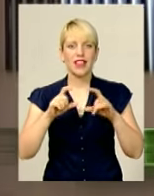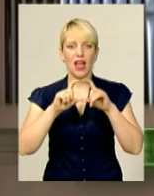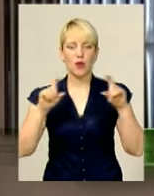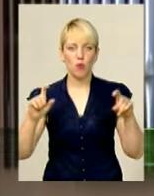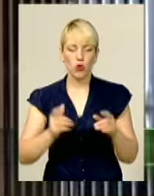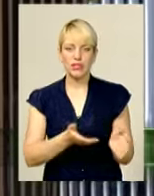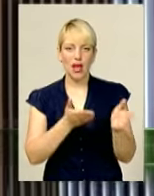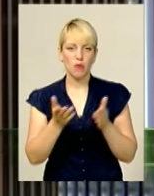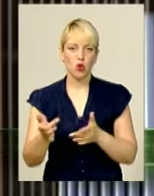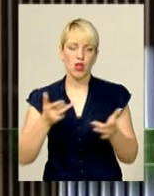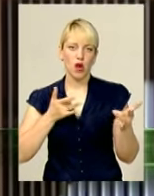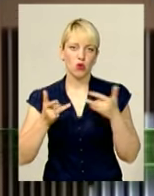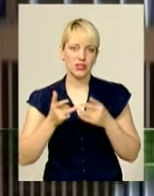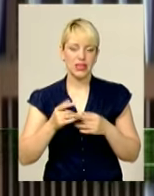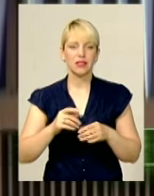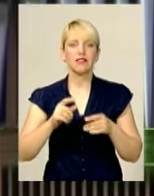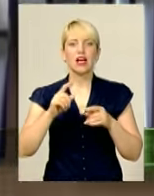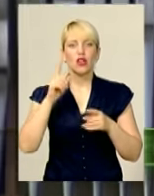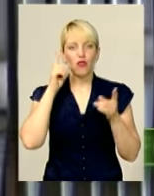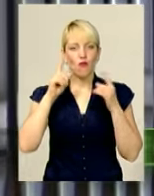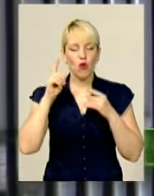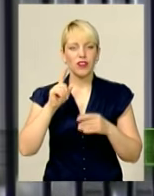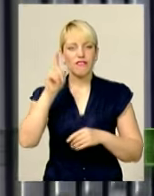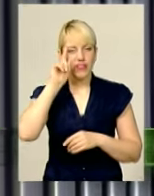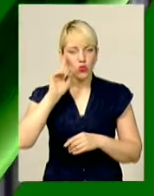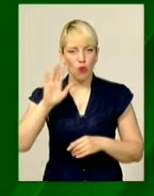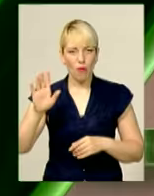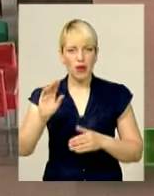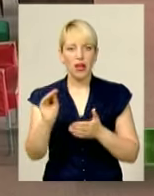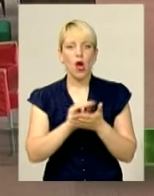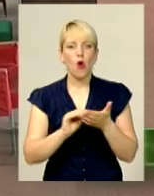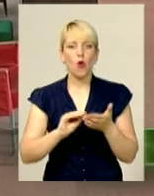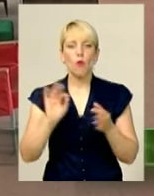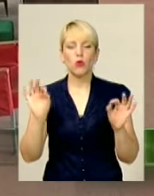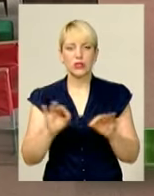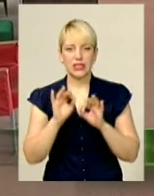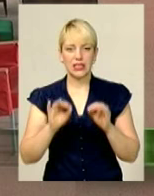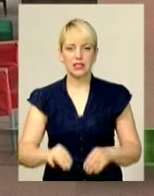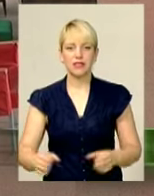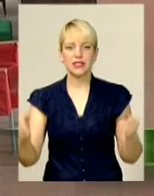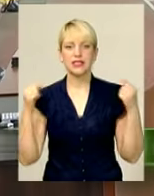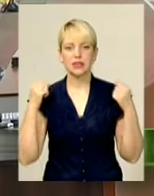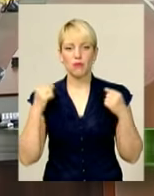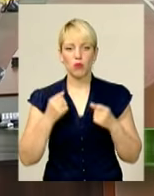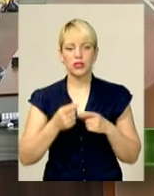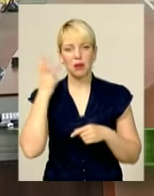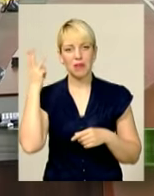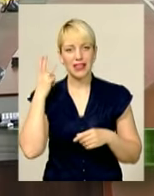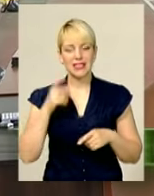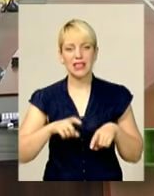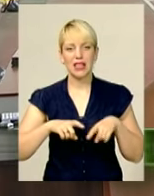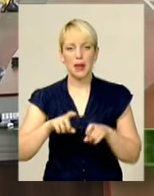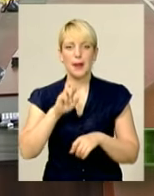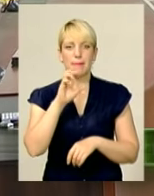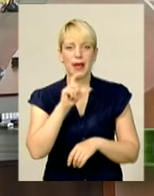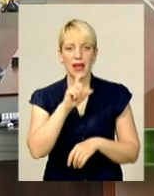концерт творів відомих західноєвропейських композиторів. Спорт. Хмельницька легкоатлетка Мирина Бех